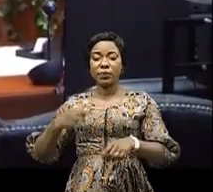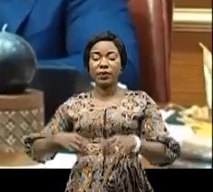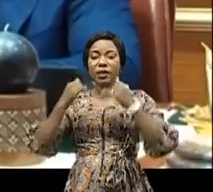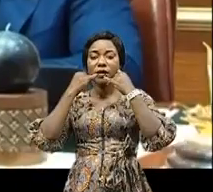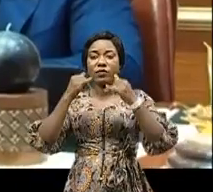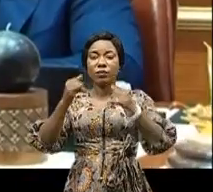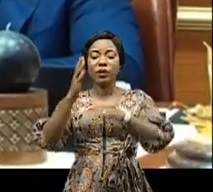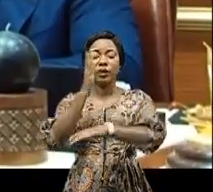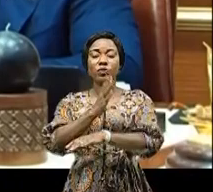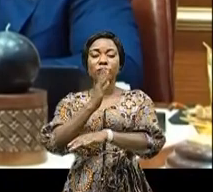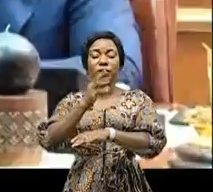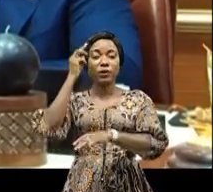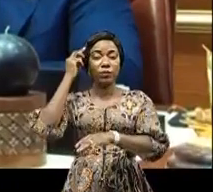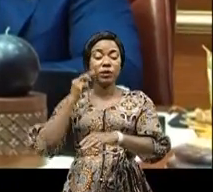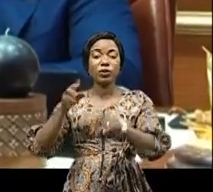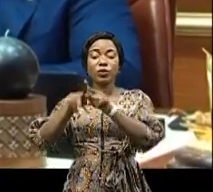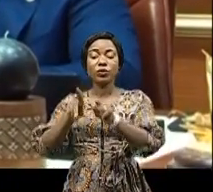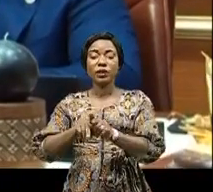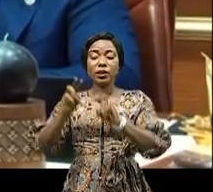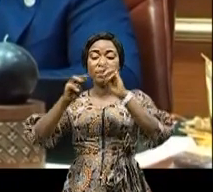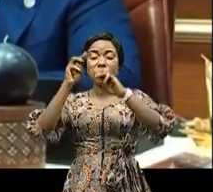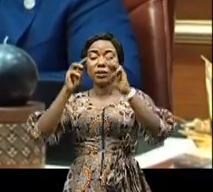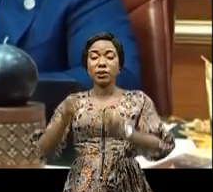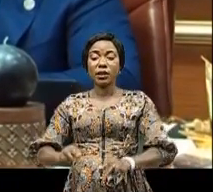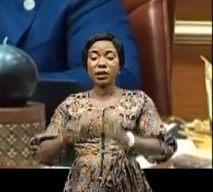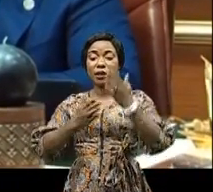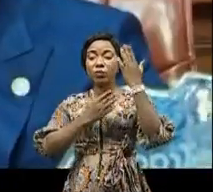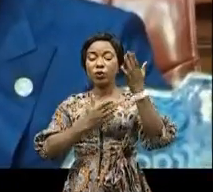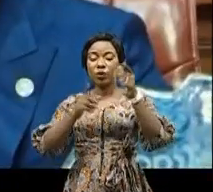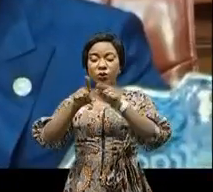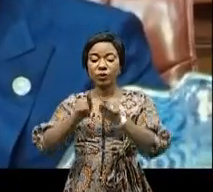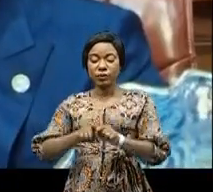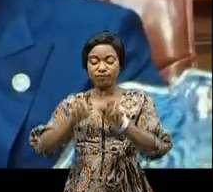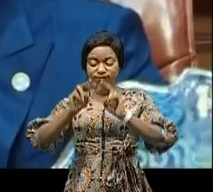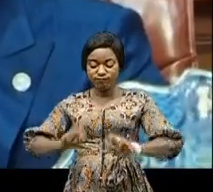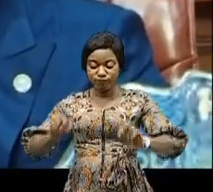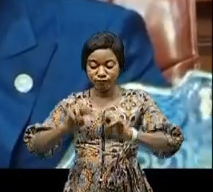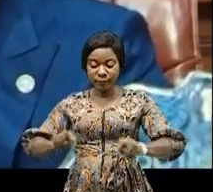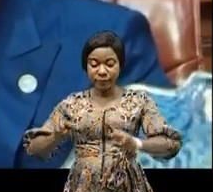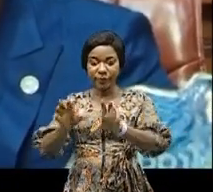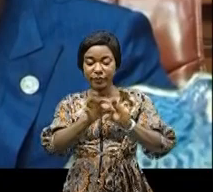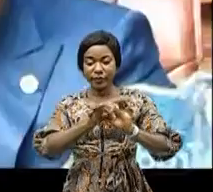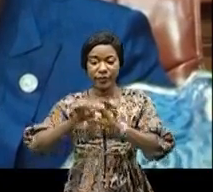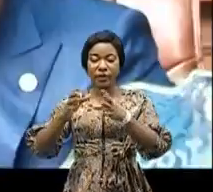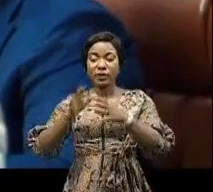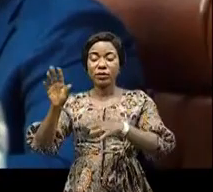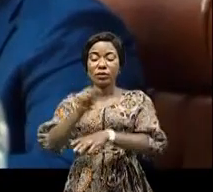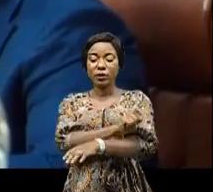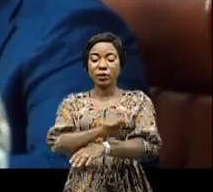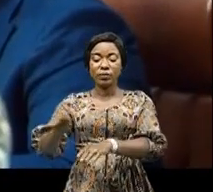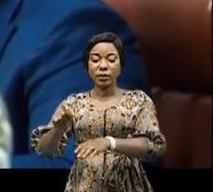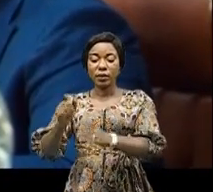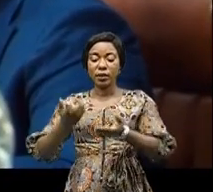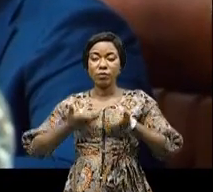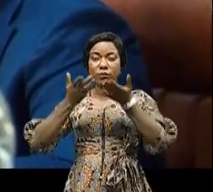informé le Conseil que les ministères concernés examinent en étroite collaboration avec son cabinet les